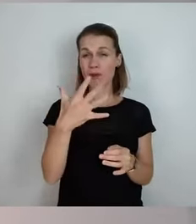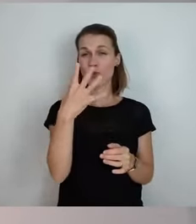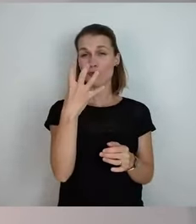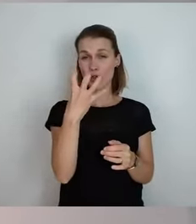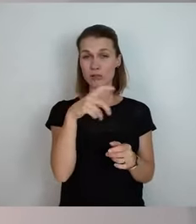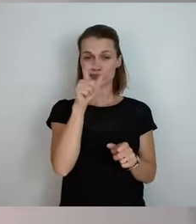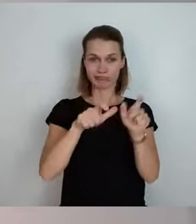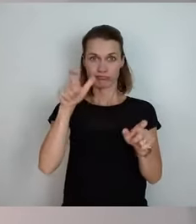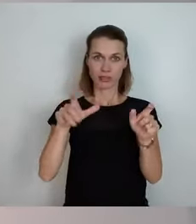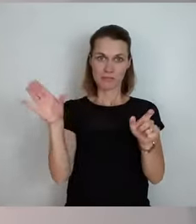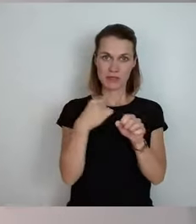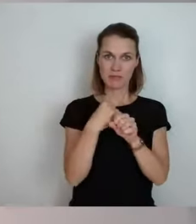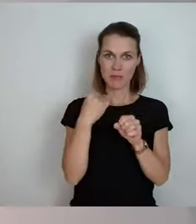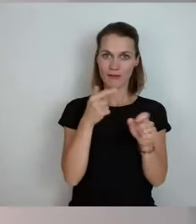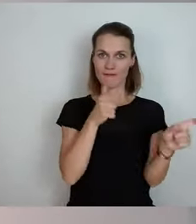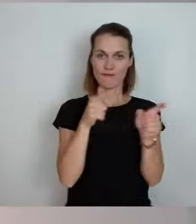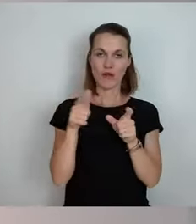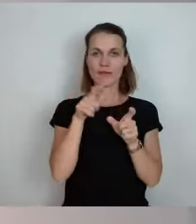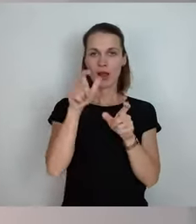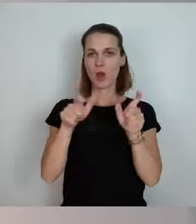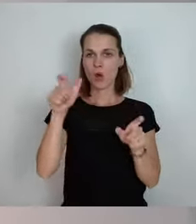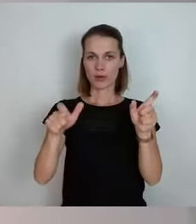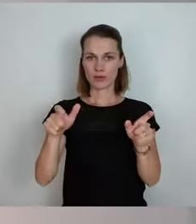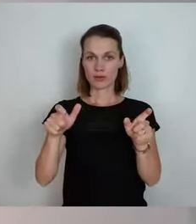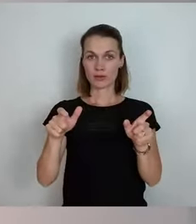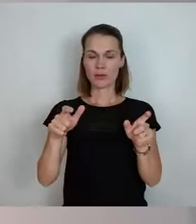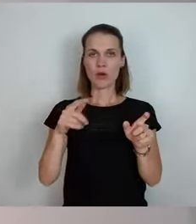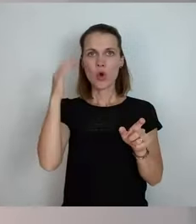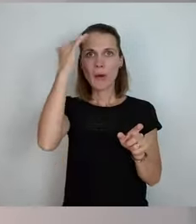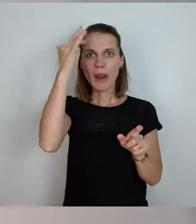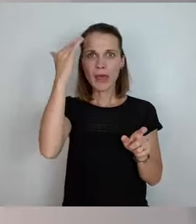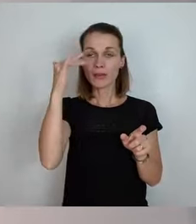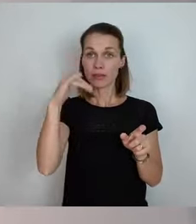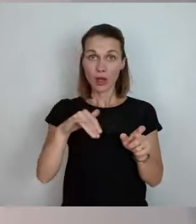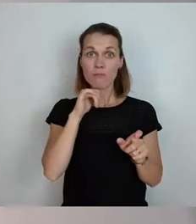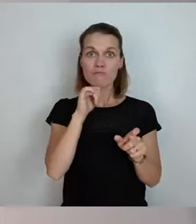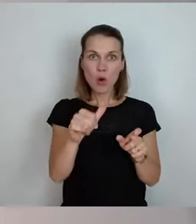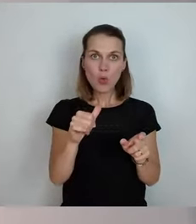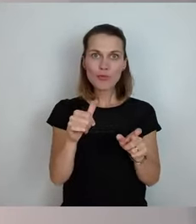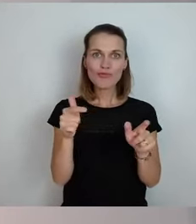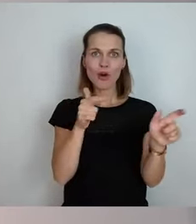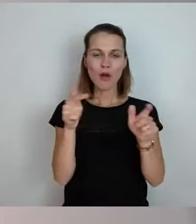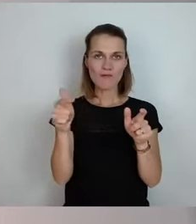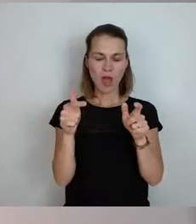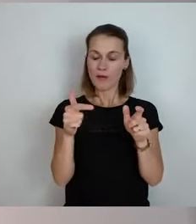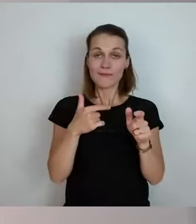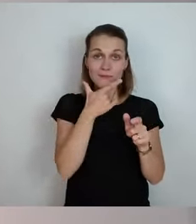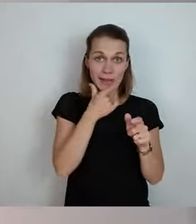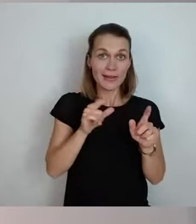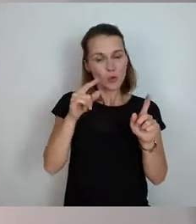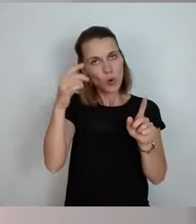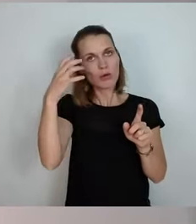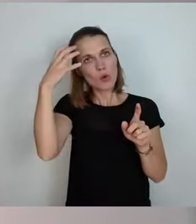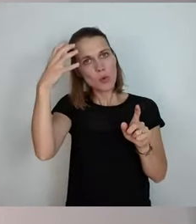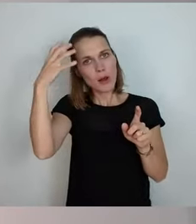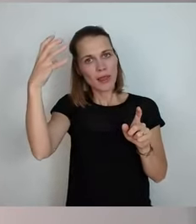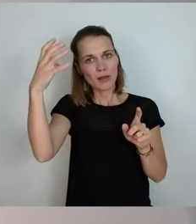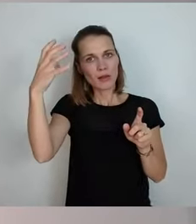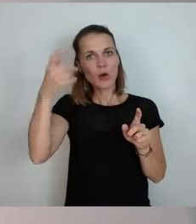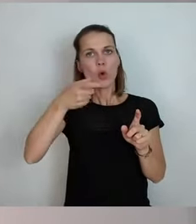wenn ich jetzt nur mal gesponnen in die Berufsfeuerwehr hätte, was ich nicht will, dann hätten 130 gefehlt,